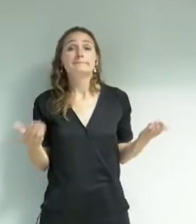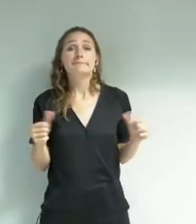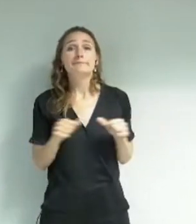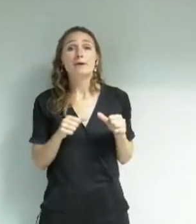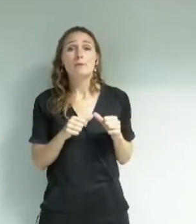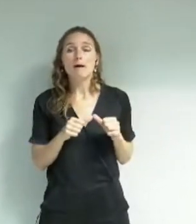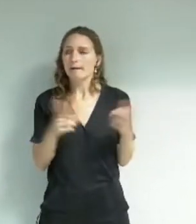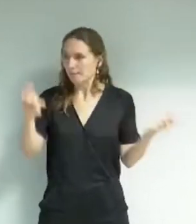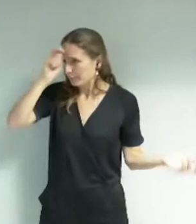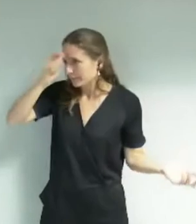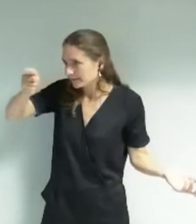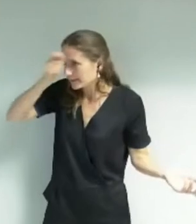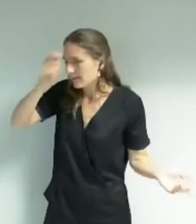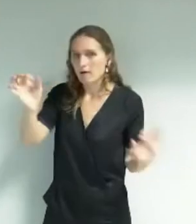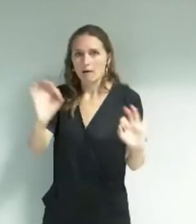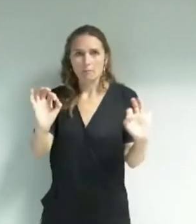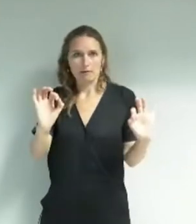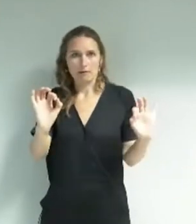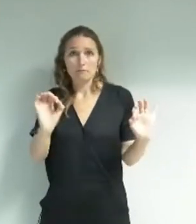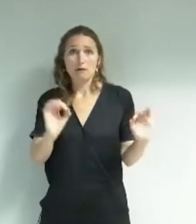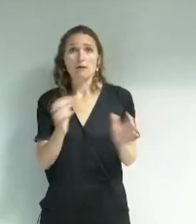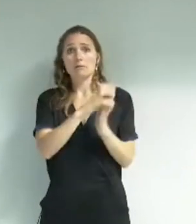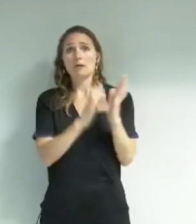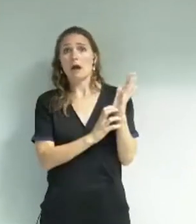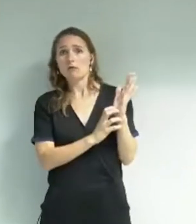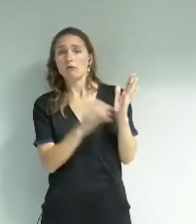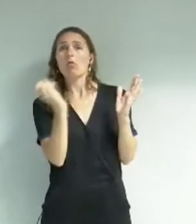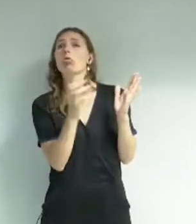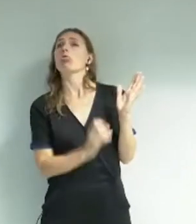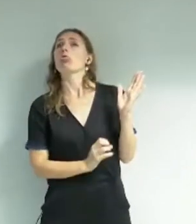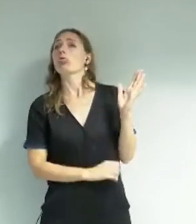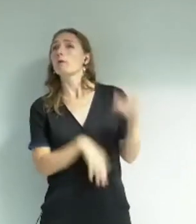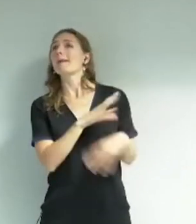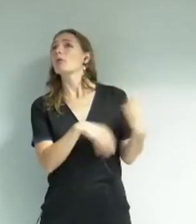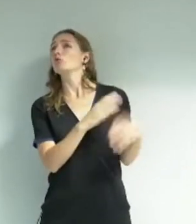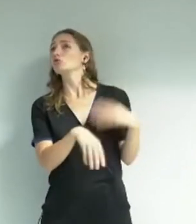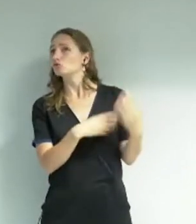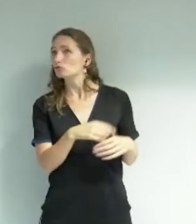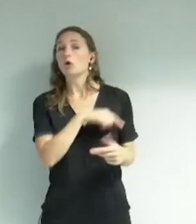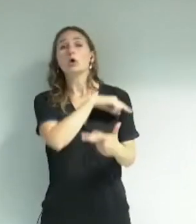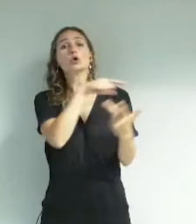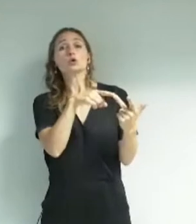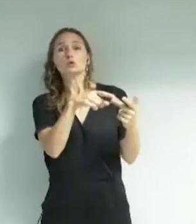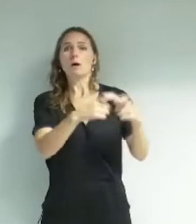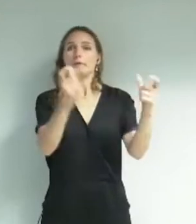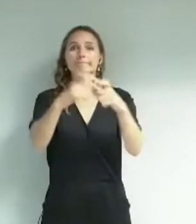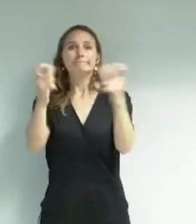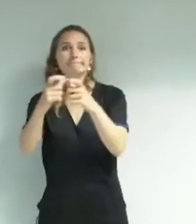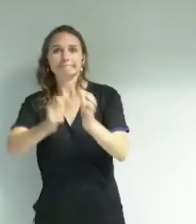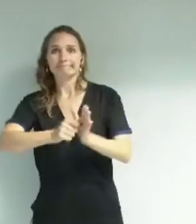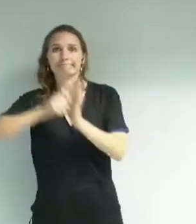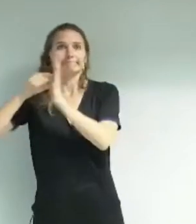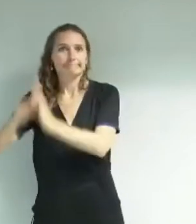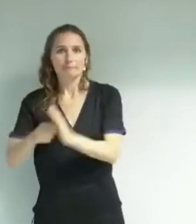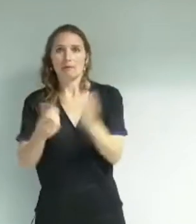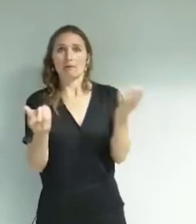point de reconnaissance, mais une délibération fort tout, dans laquelle les propositions des trois structures majeures sont seulement présentées